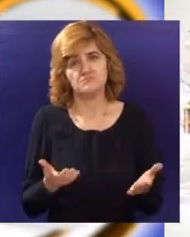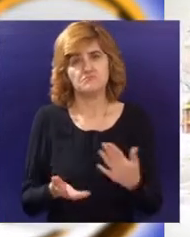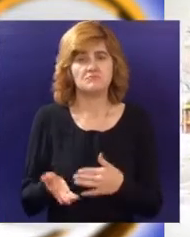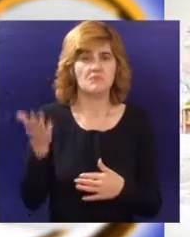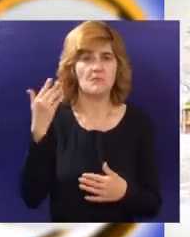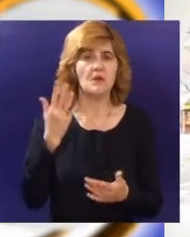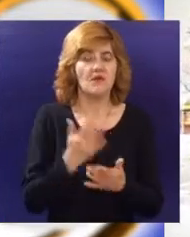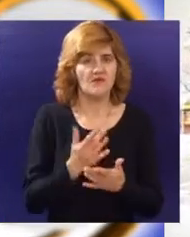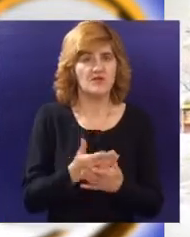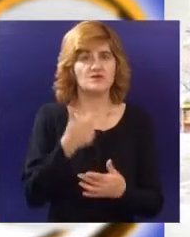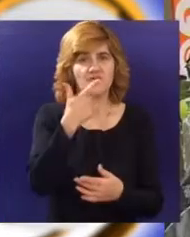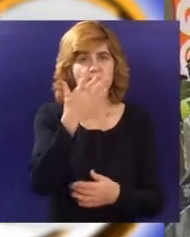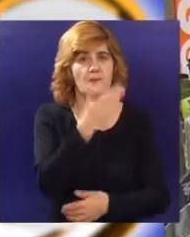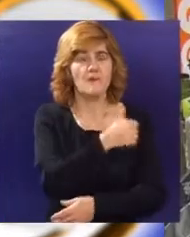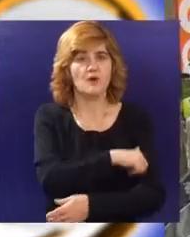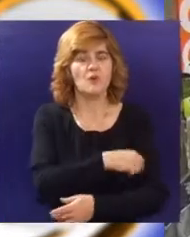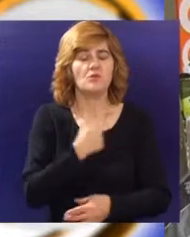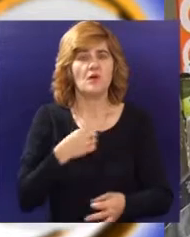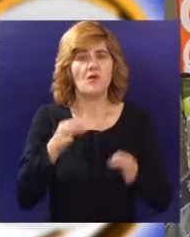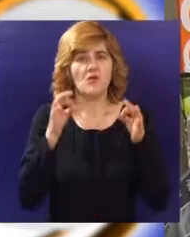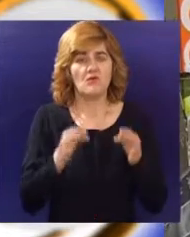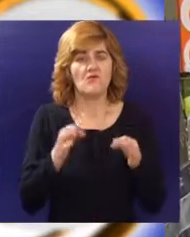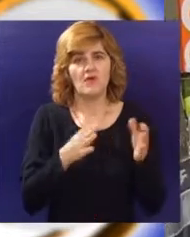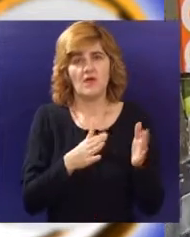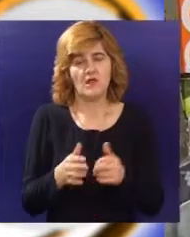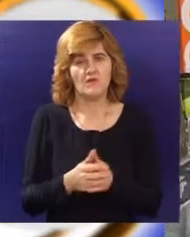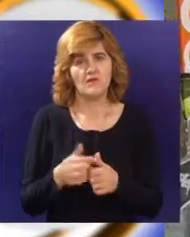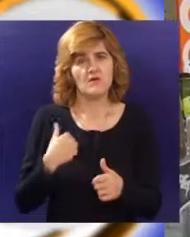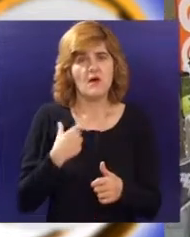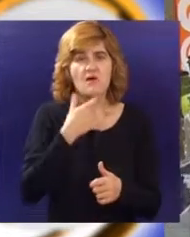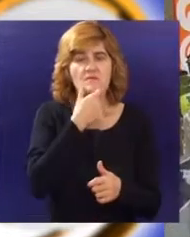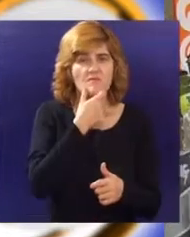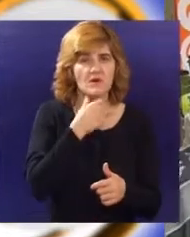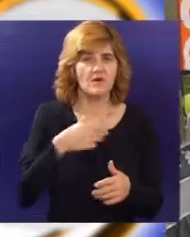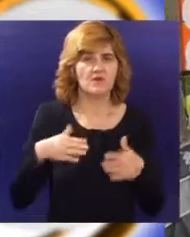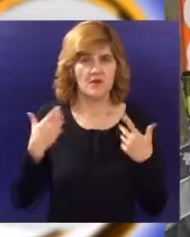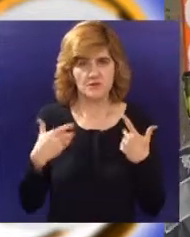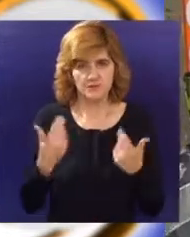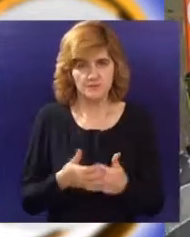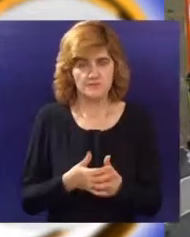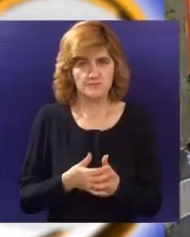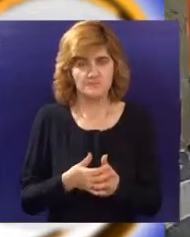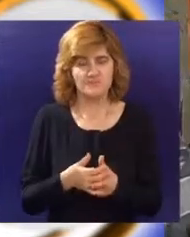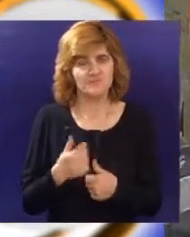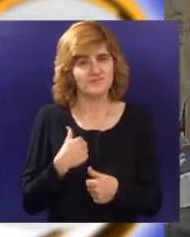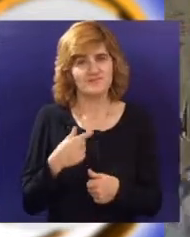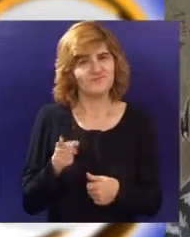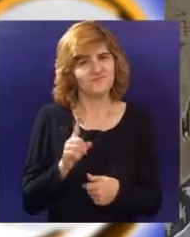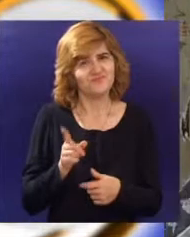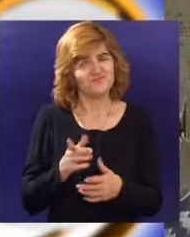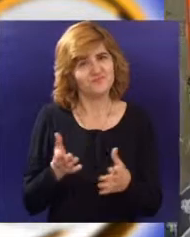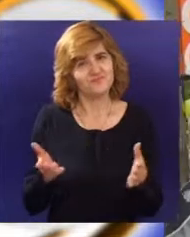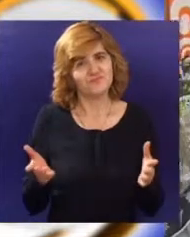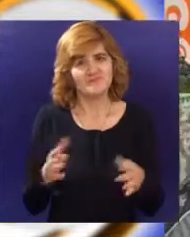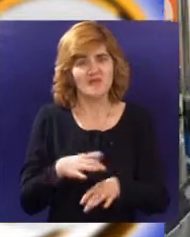25 godine, svaki godine. A zašto? Zato što nisu baš